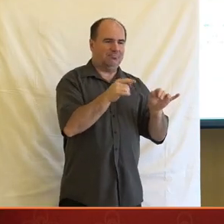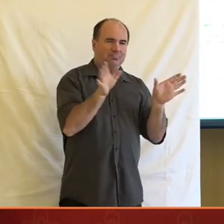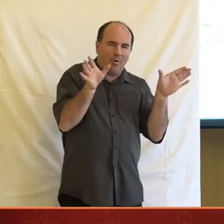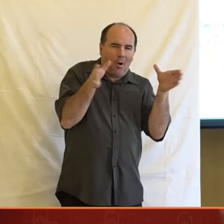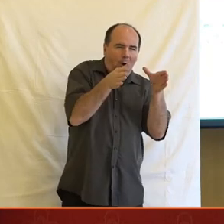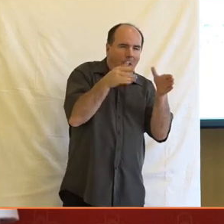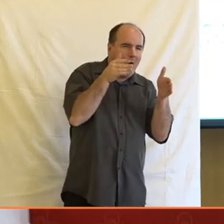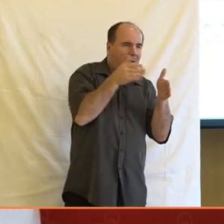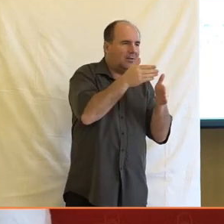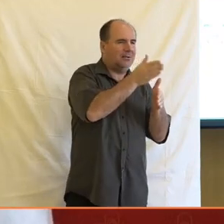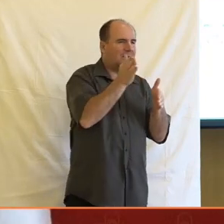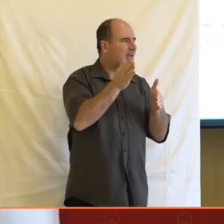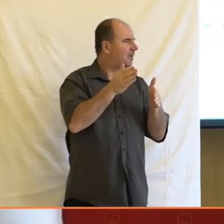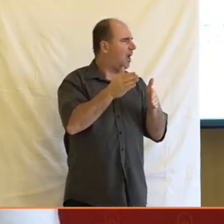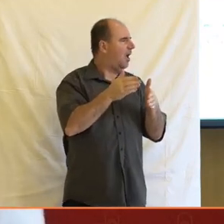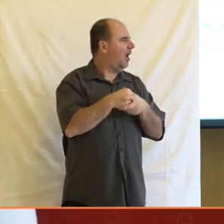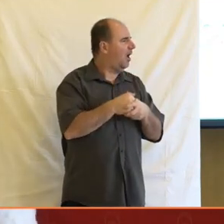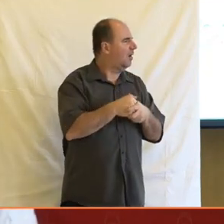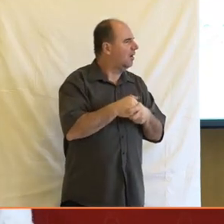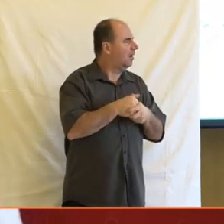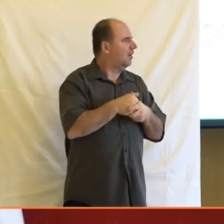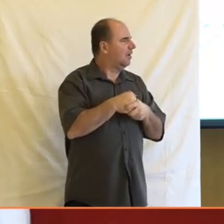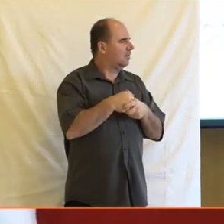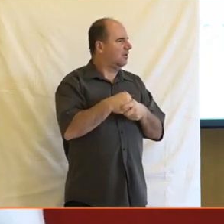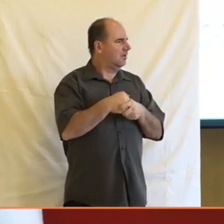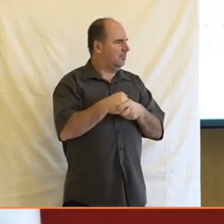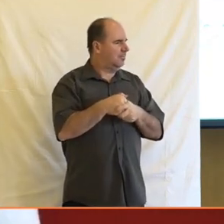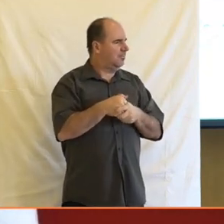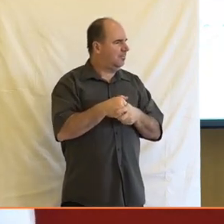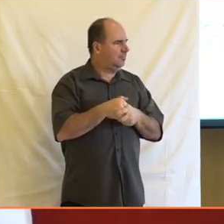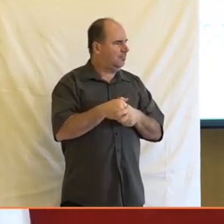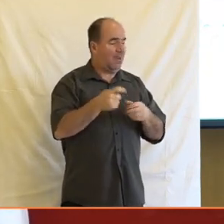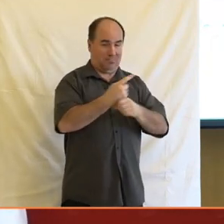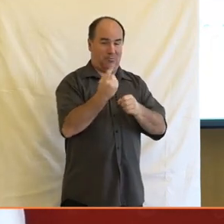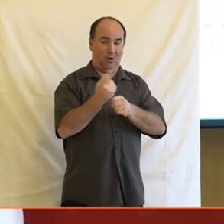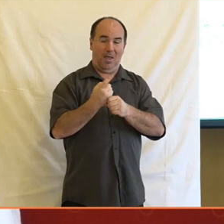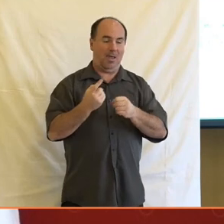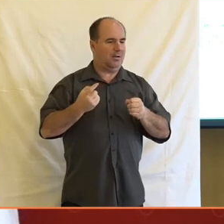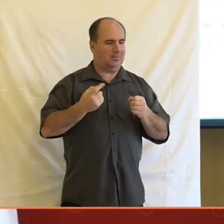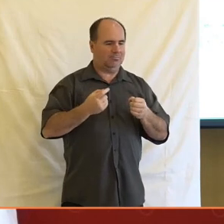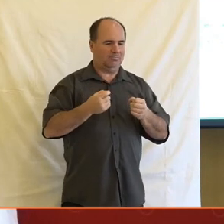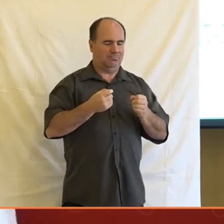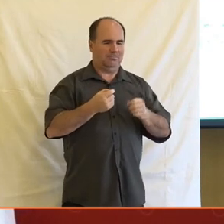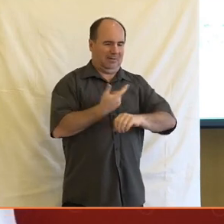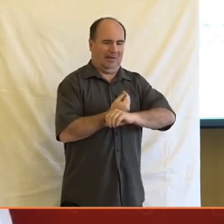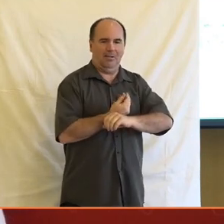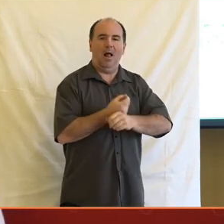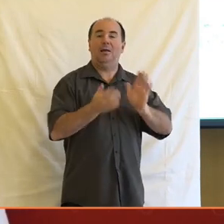ty klikance a něco, co jsme schopni změřit těmi nástroji na prodávání digitální reklamy, tak je extrémně